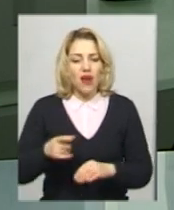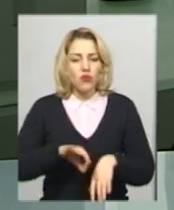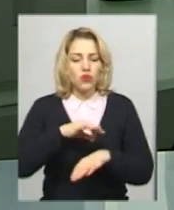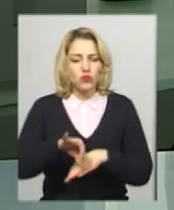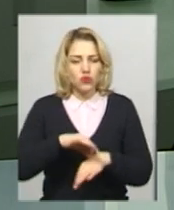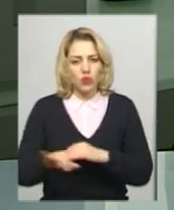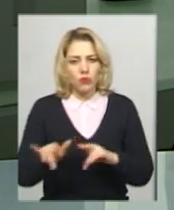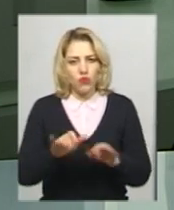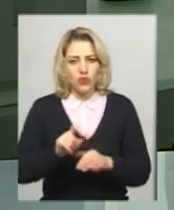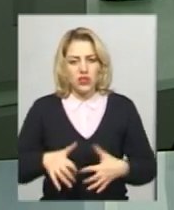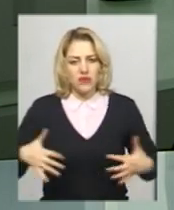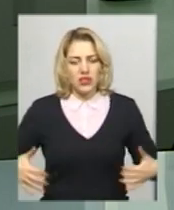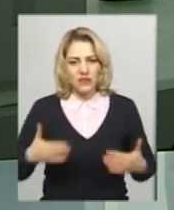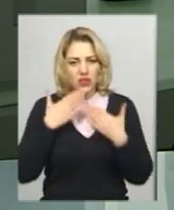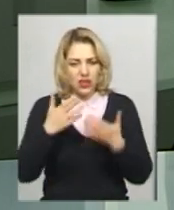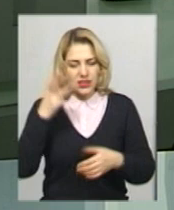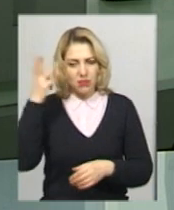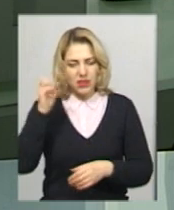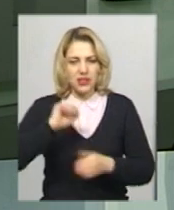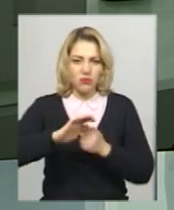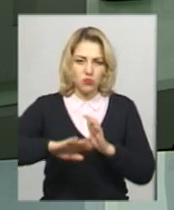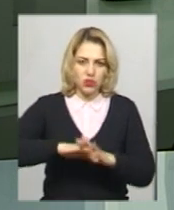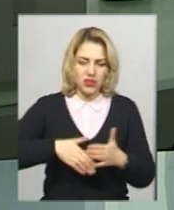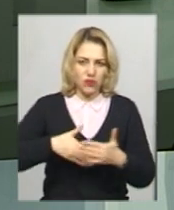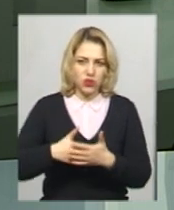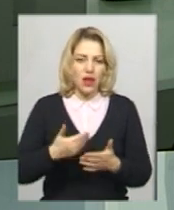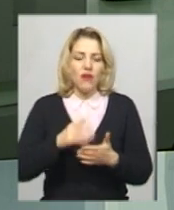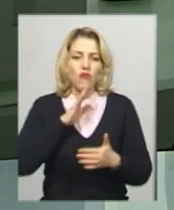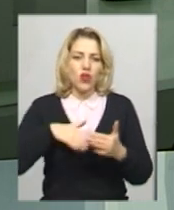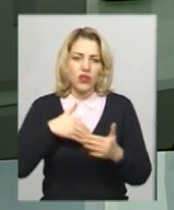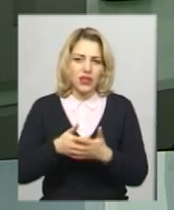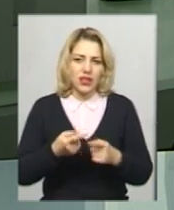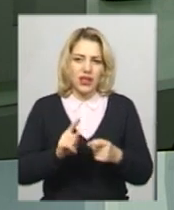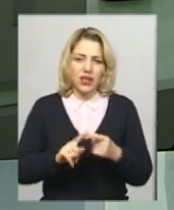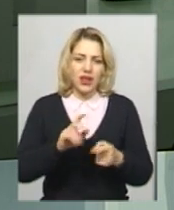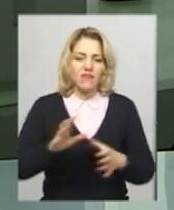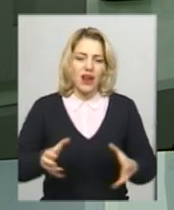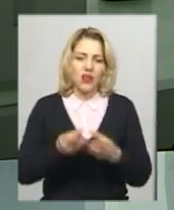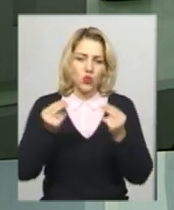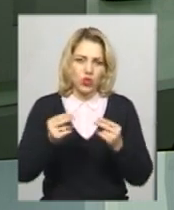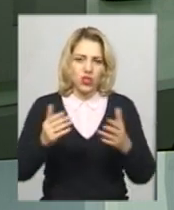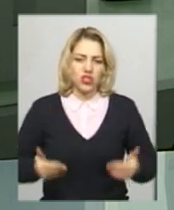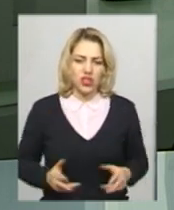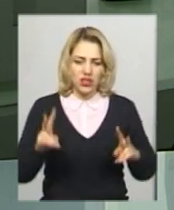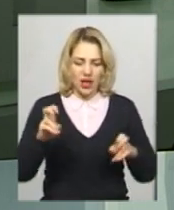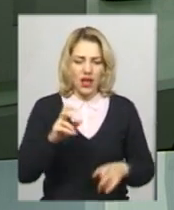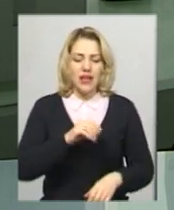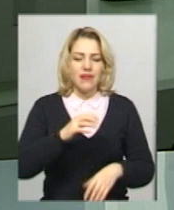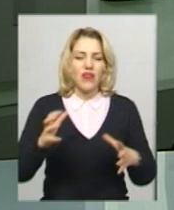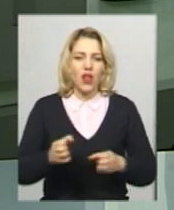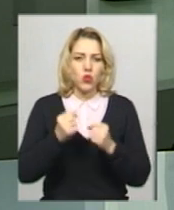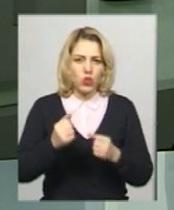поліції Хмельницький та Кам'яць-Подільський волонтери. Волонтерка Хмельницької громадської організації «Врятуй життя» Анастасія Березюк каже,